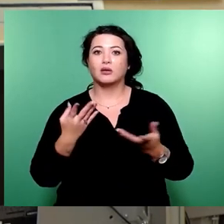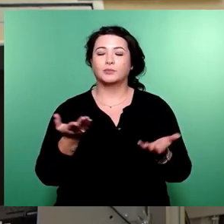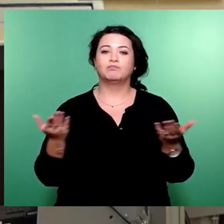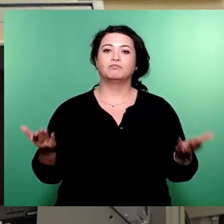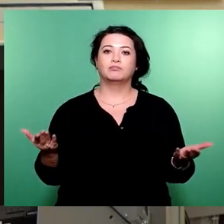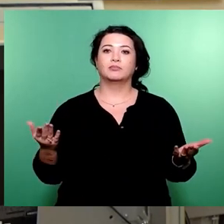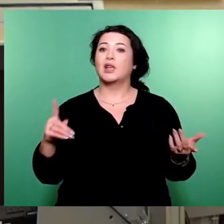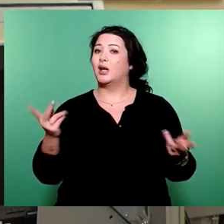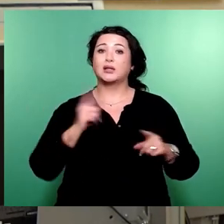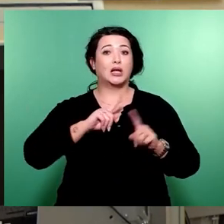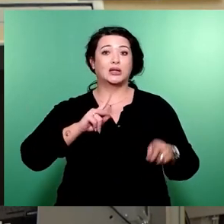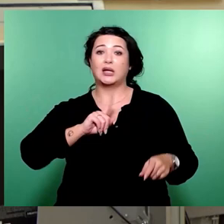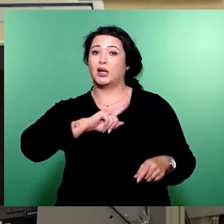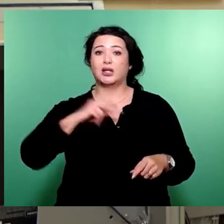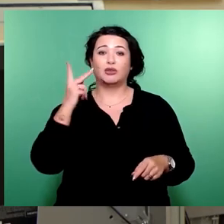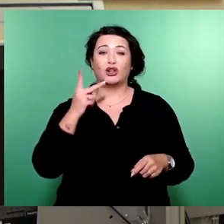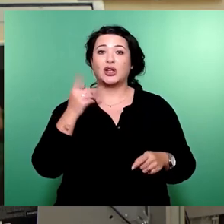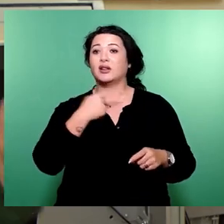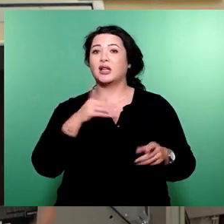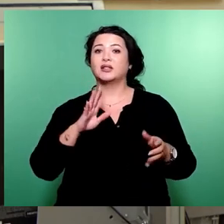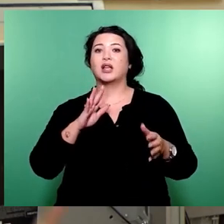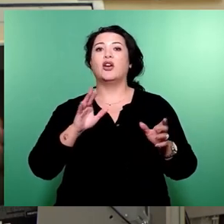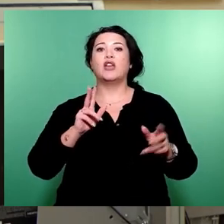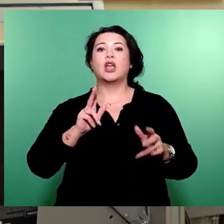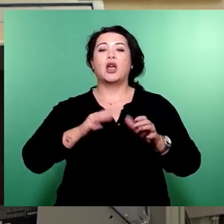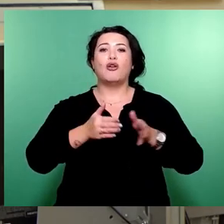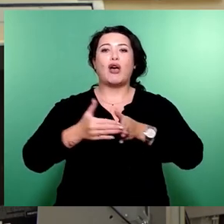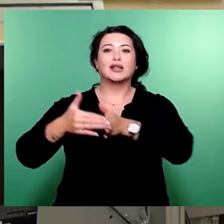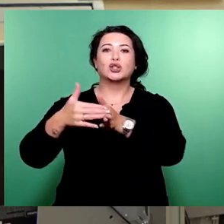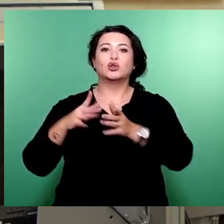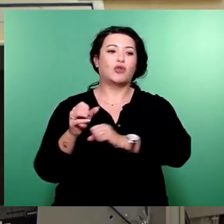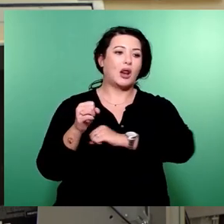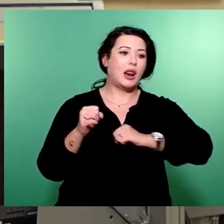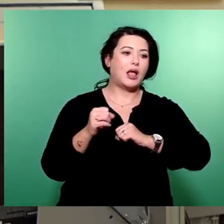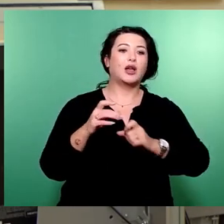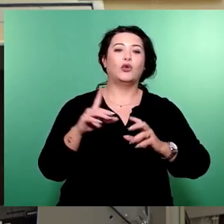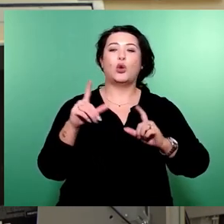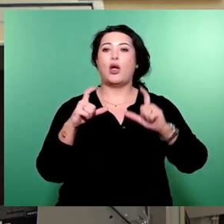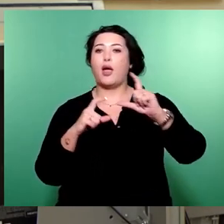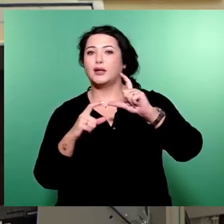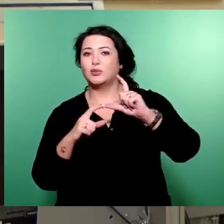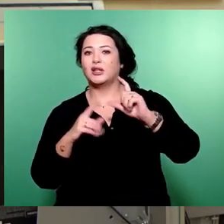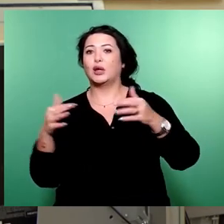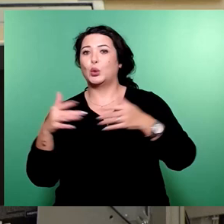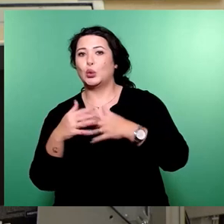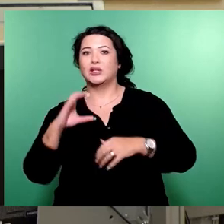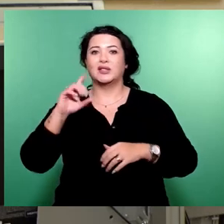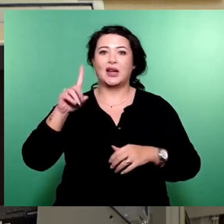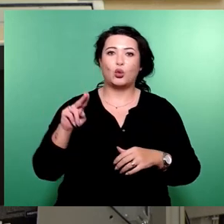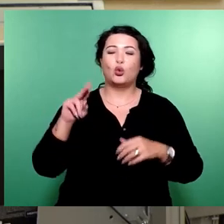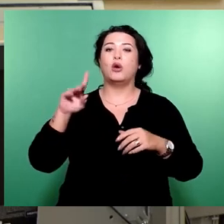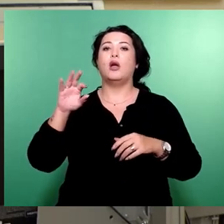keine Selbstverständlichkeit, dass Fraktionen von Linke über SPD, Grüne, CDU und FDP